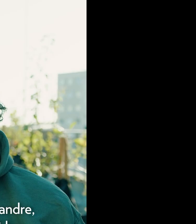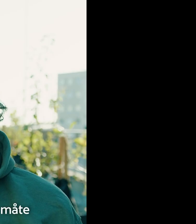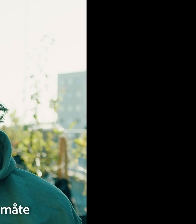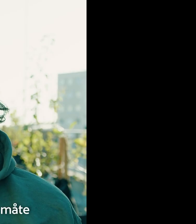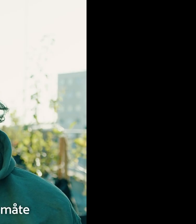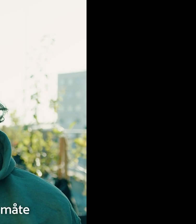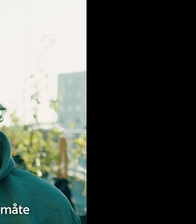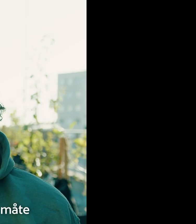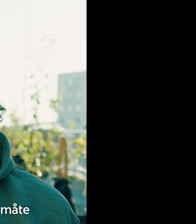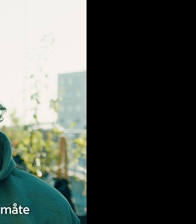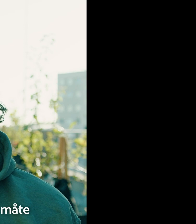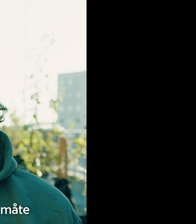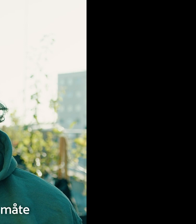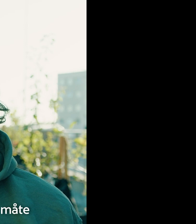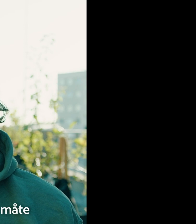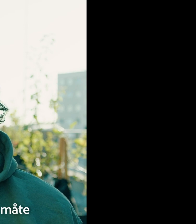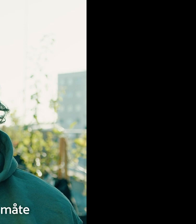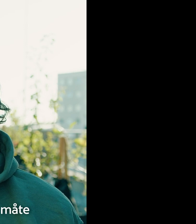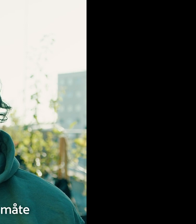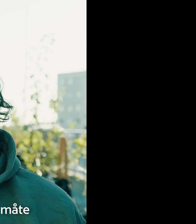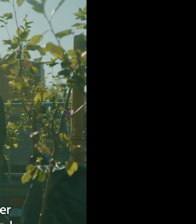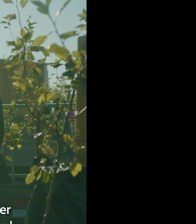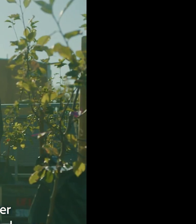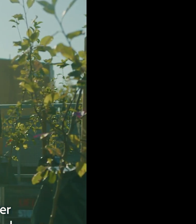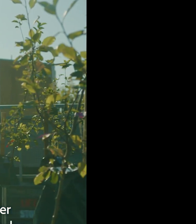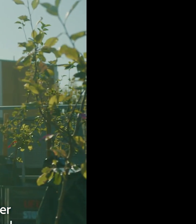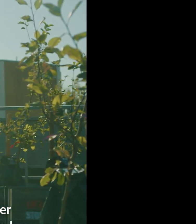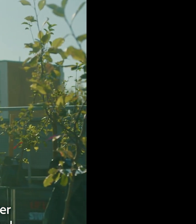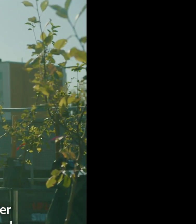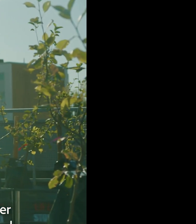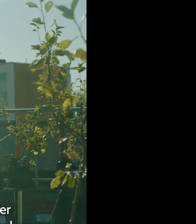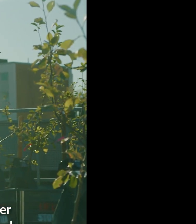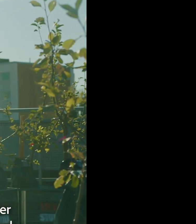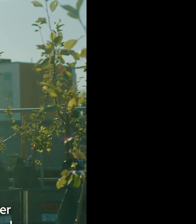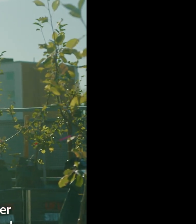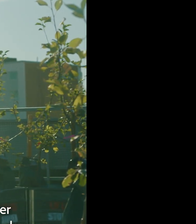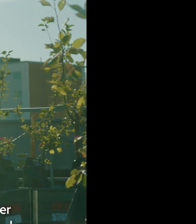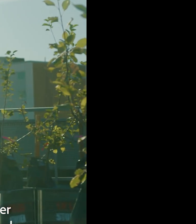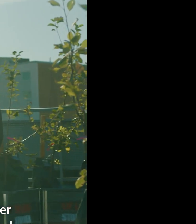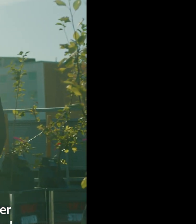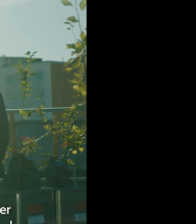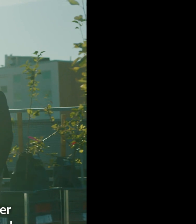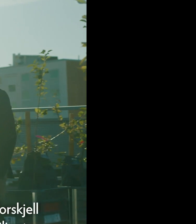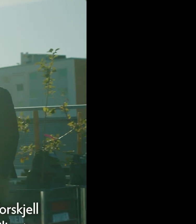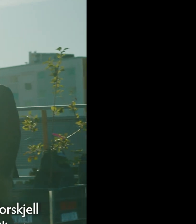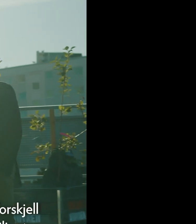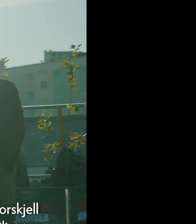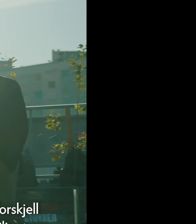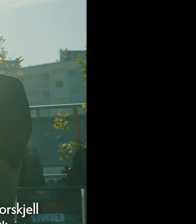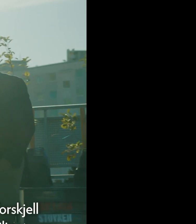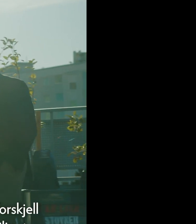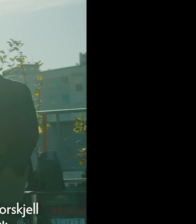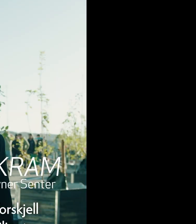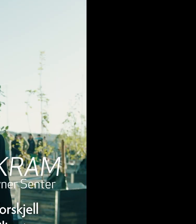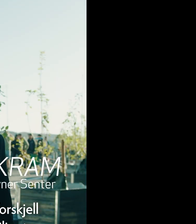vennskap at vi er på en måte en familie her i livslaget. En årsaken til at vi støtter dette prosjektet, det er på bakgrunnen til at vi ønsker å